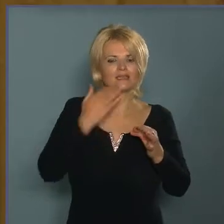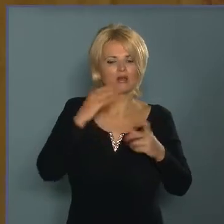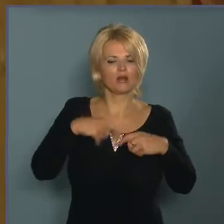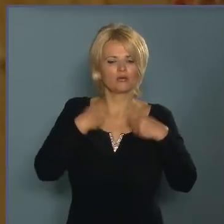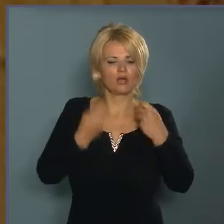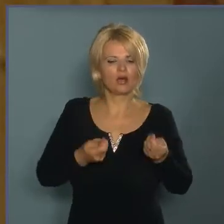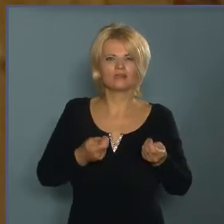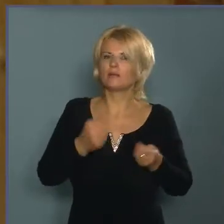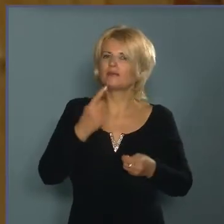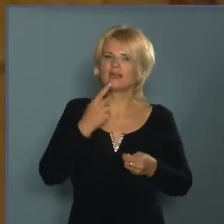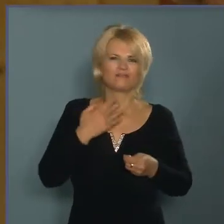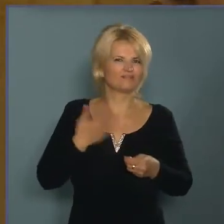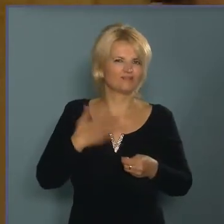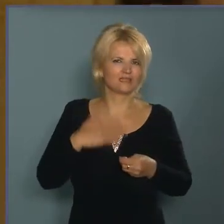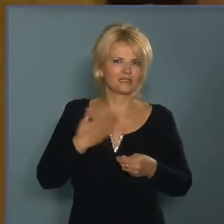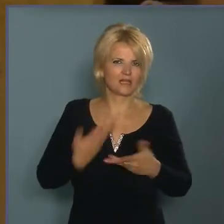zenei világunkban.